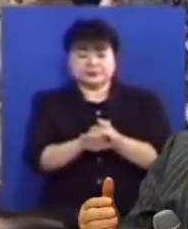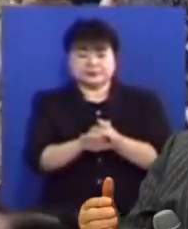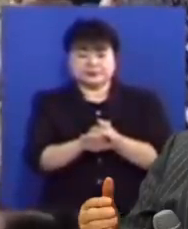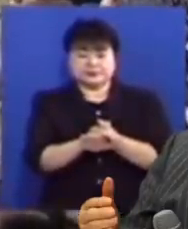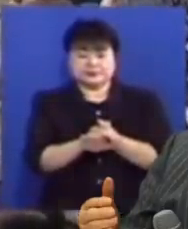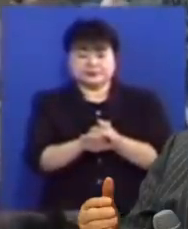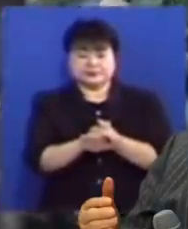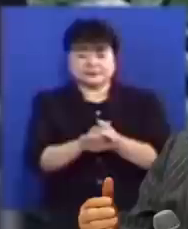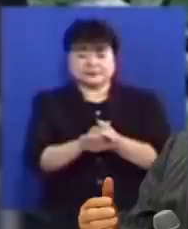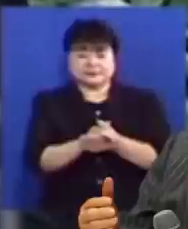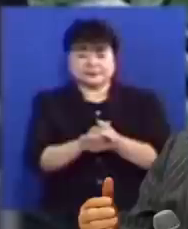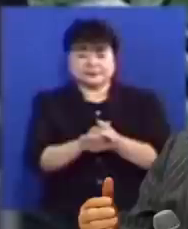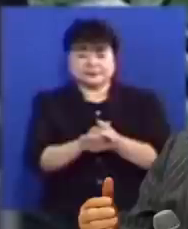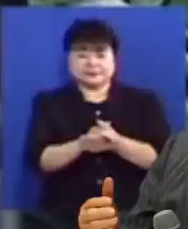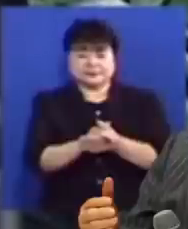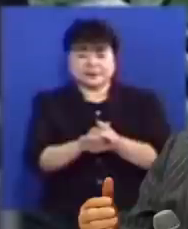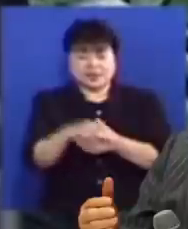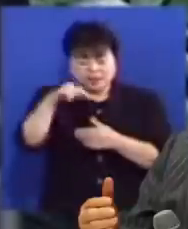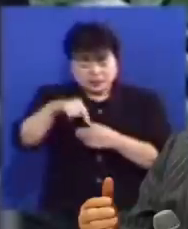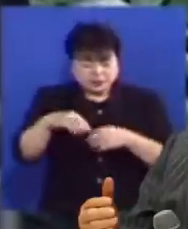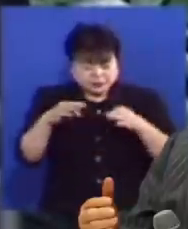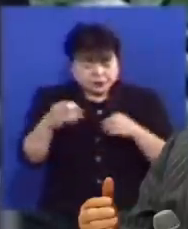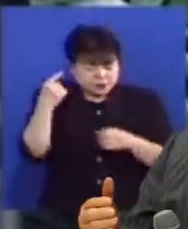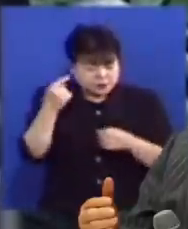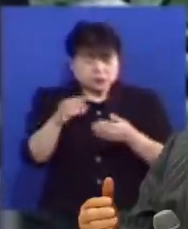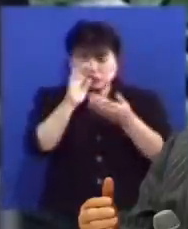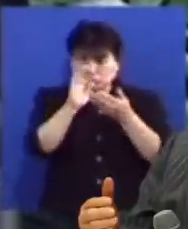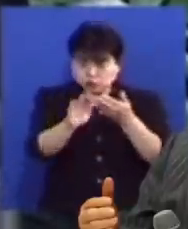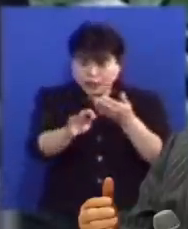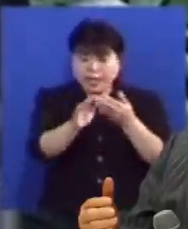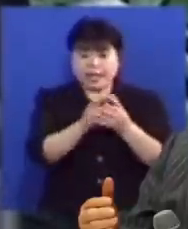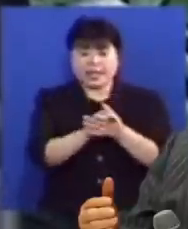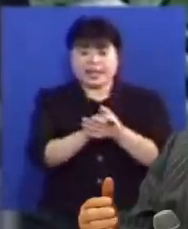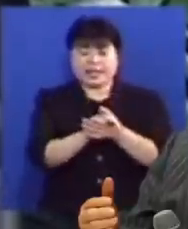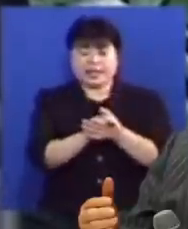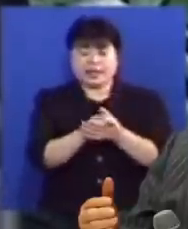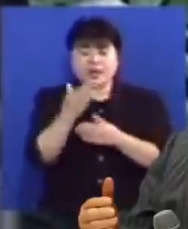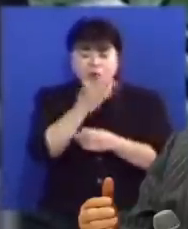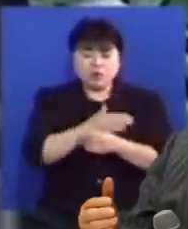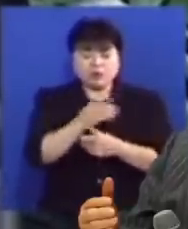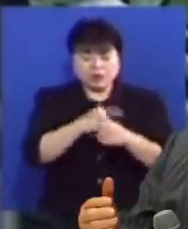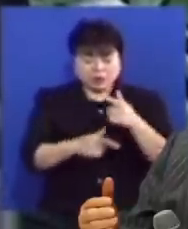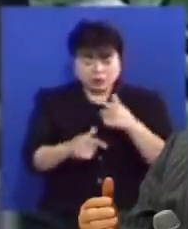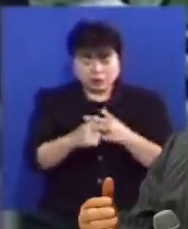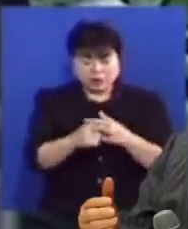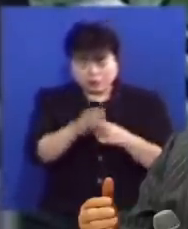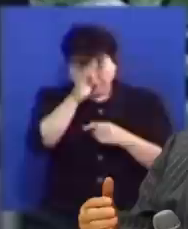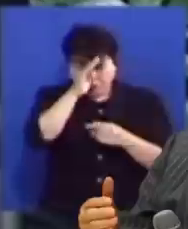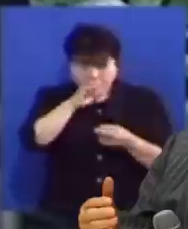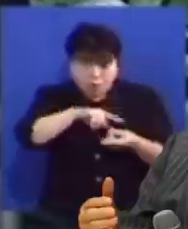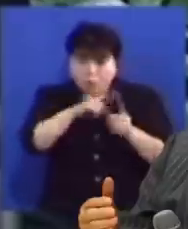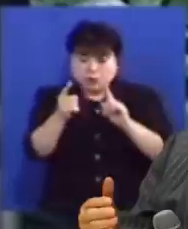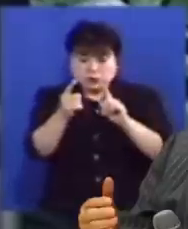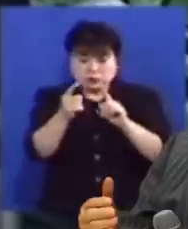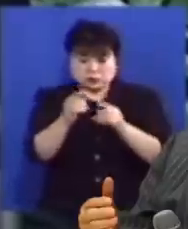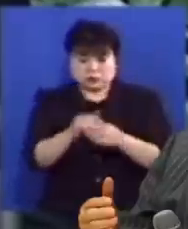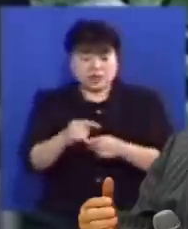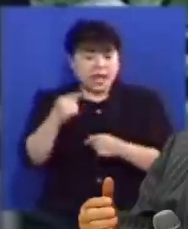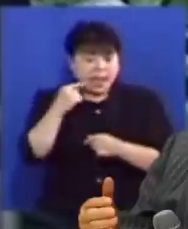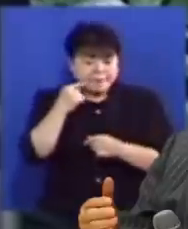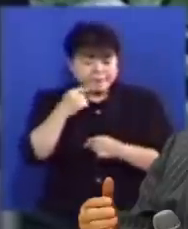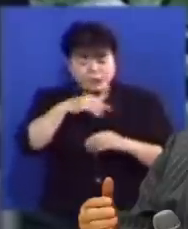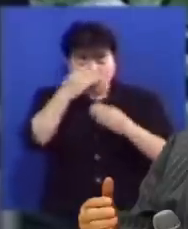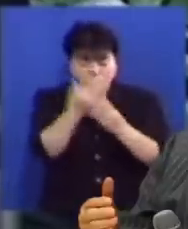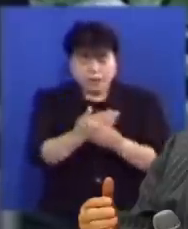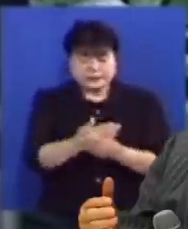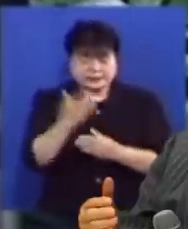그 깊은 음성을 듣고 난 다음에 몸이 점점 나았기 시작해서 암이 완전히